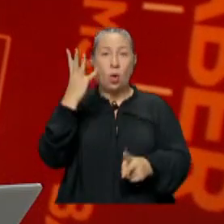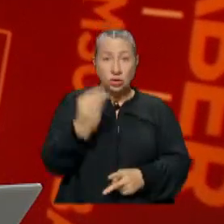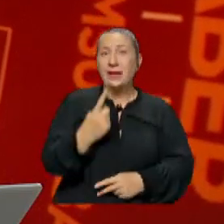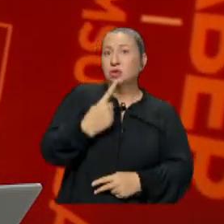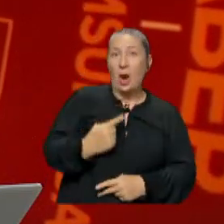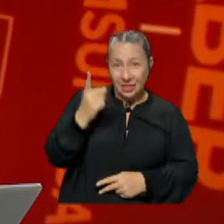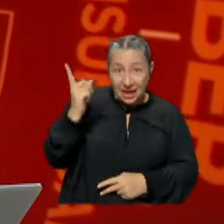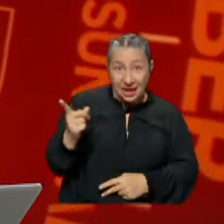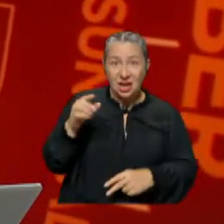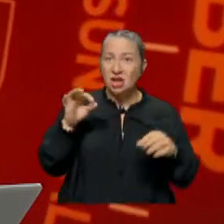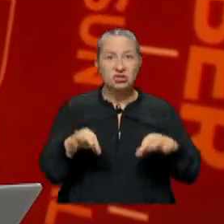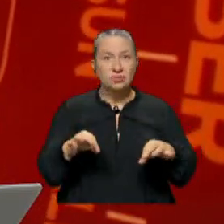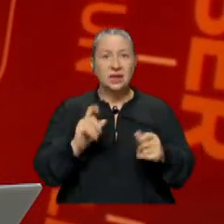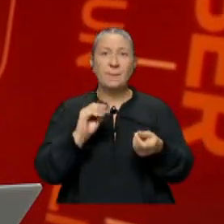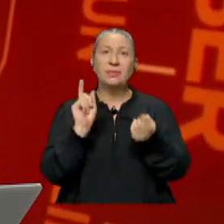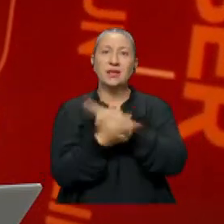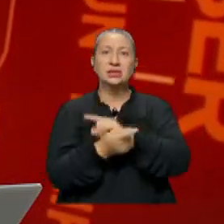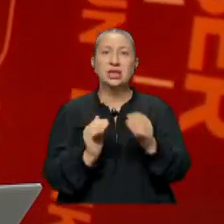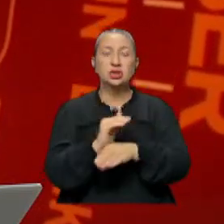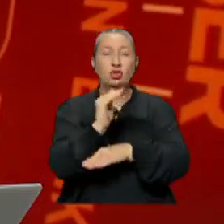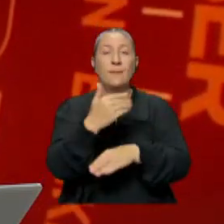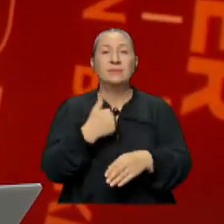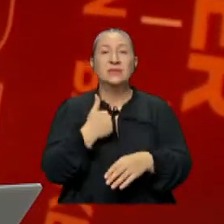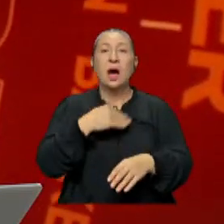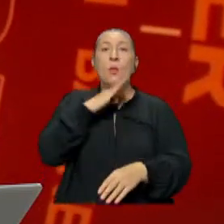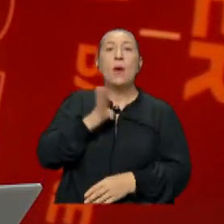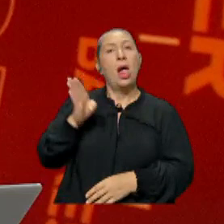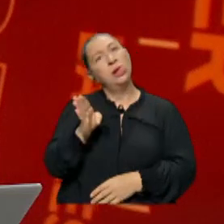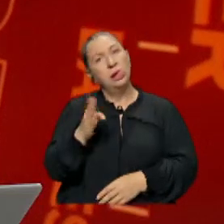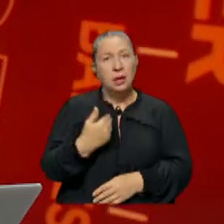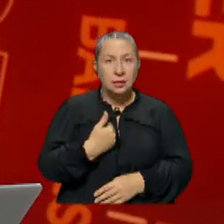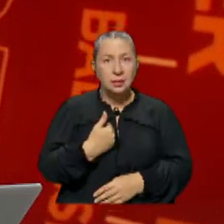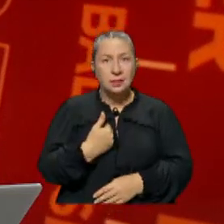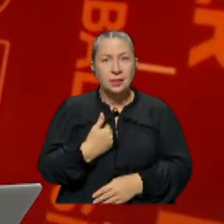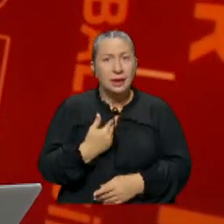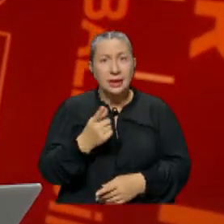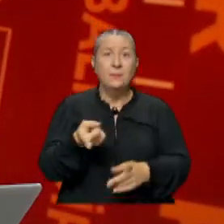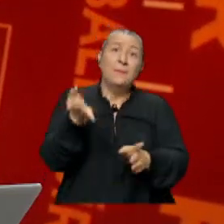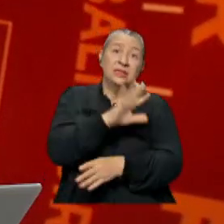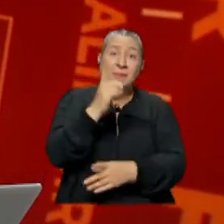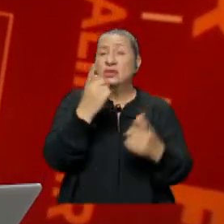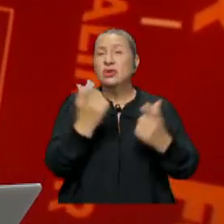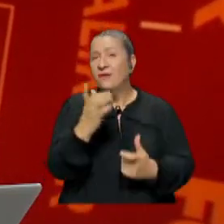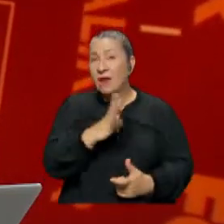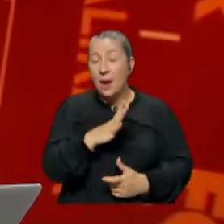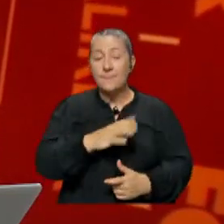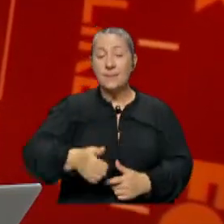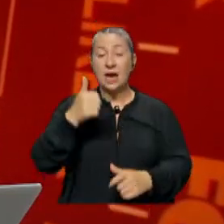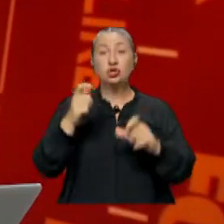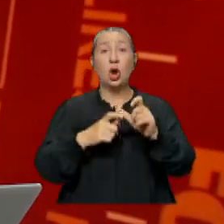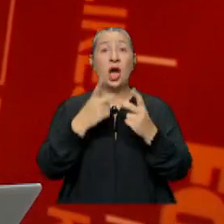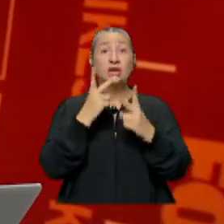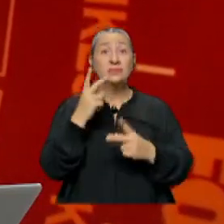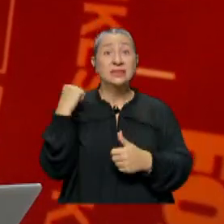uygulanacaktı. Şimdi tam tersi yaşanıyor. Biz Avrupa'ya gidemiyoruz. İşin diğer bir boyutu da şu. Bakan Soylu